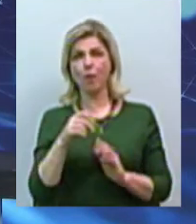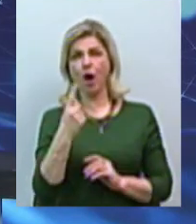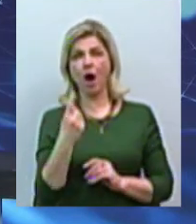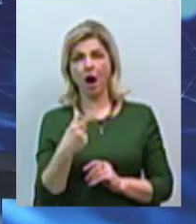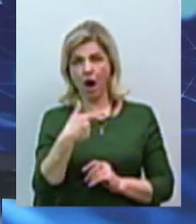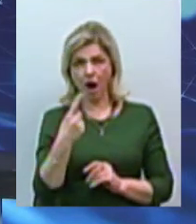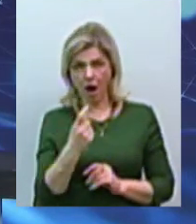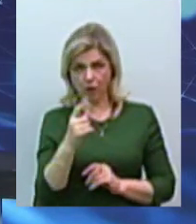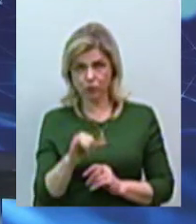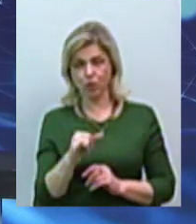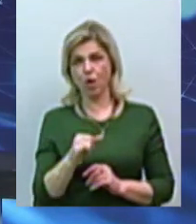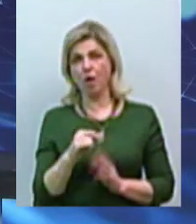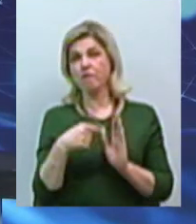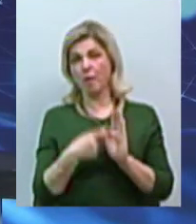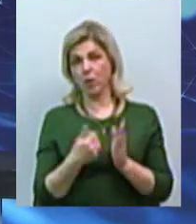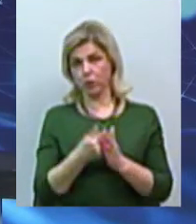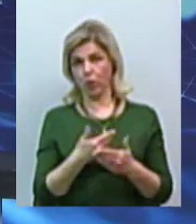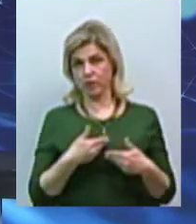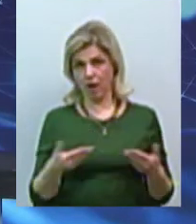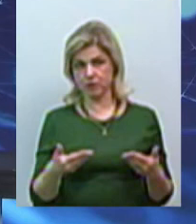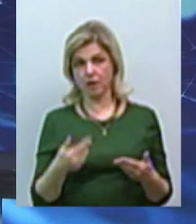нас. Я думаю,